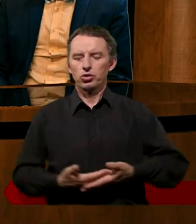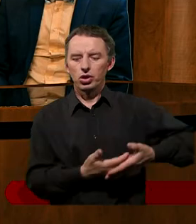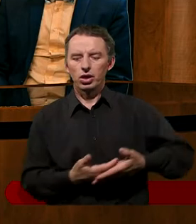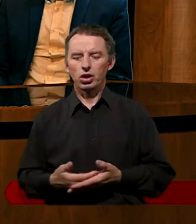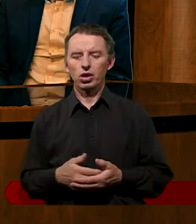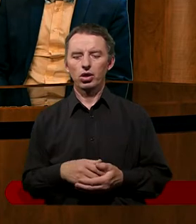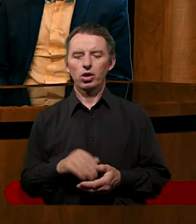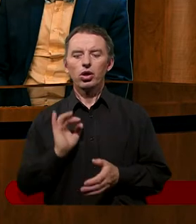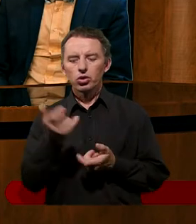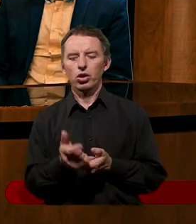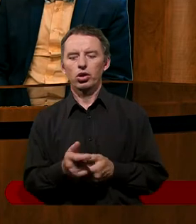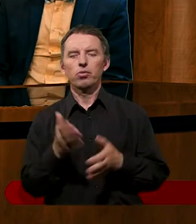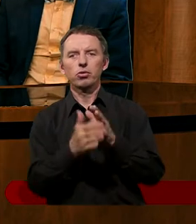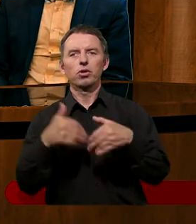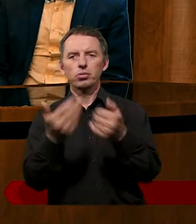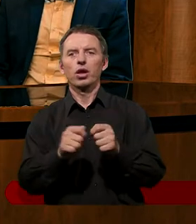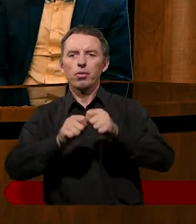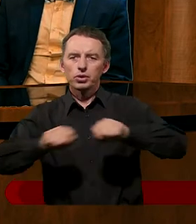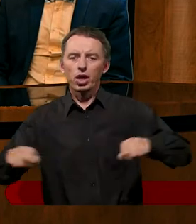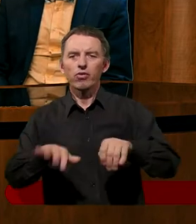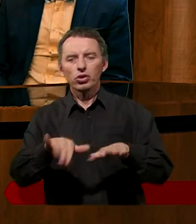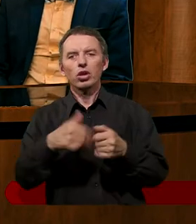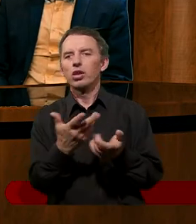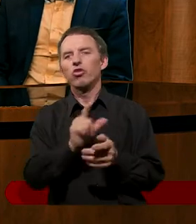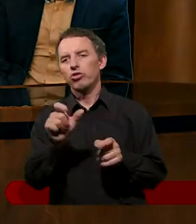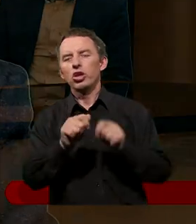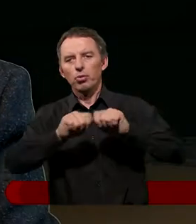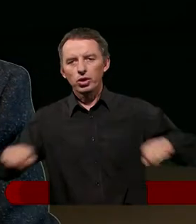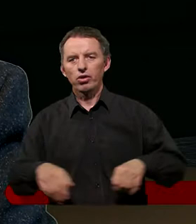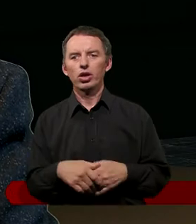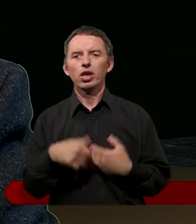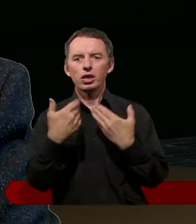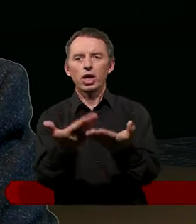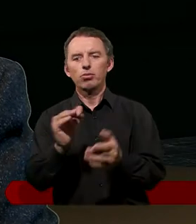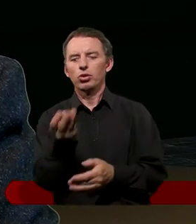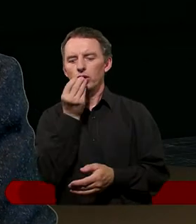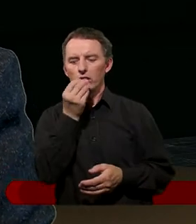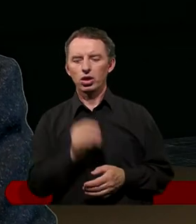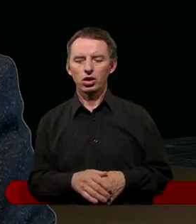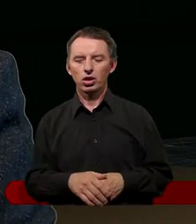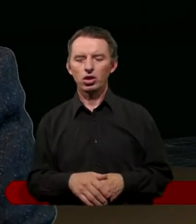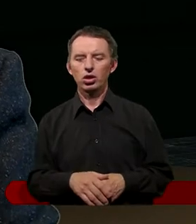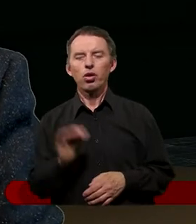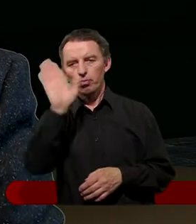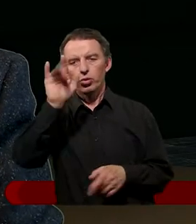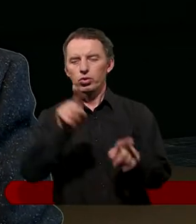żeby mu gdzieś tam go, prawda, w przerwie, czy czasem nawet nie w przerwie dać, żeby go